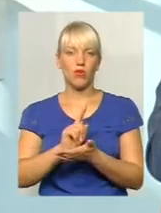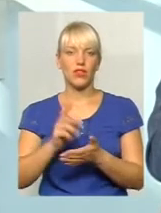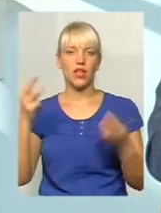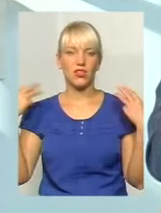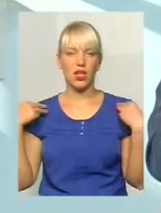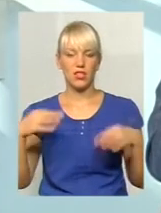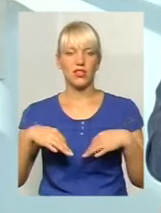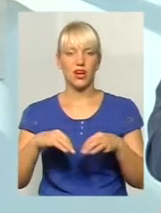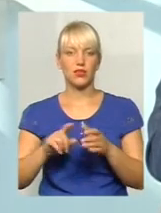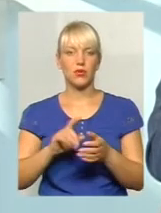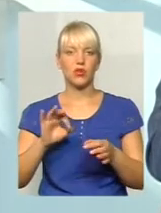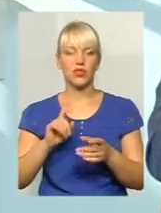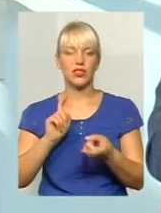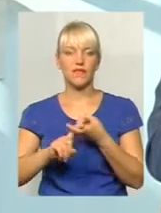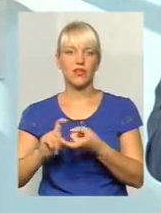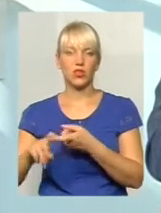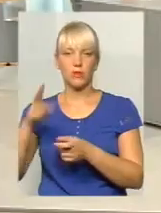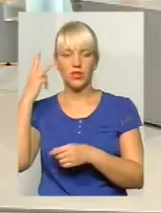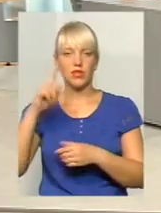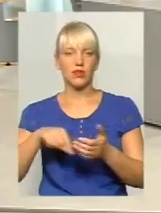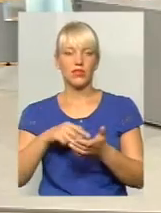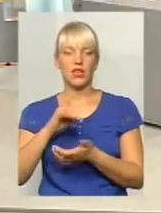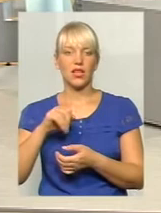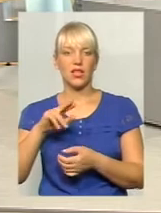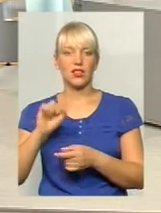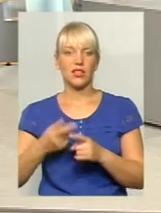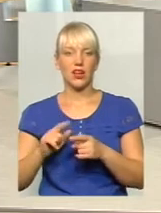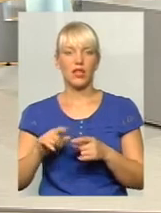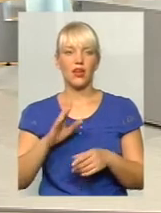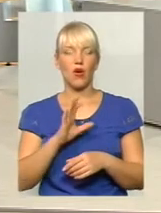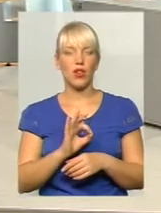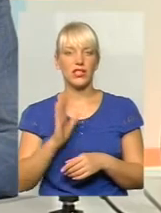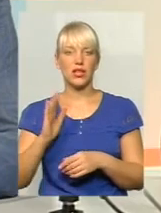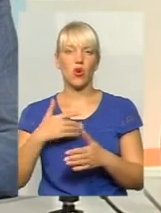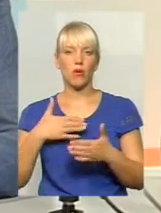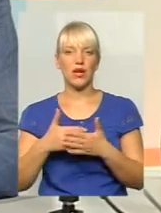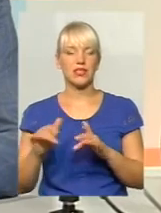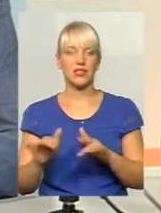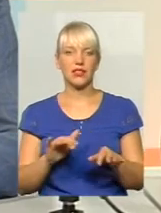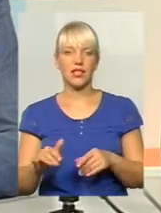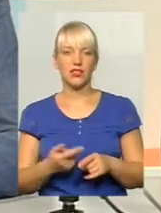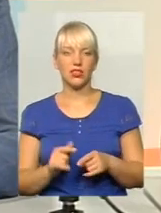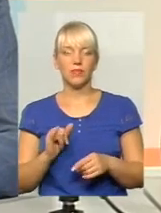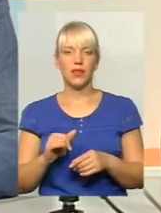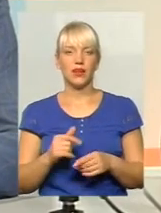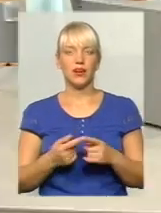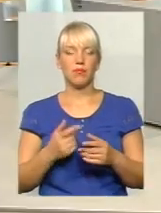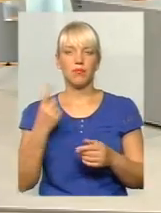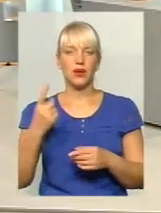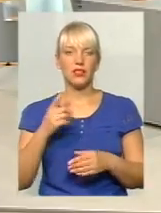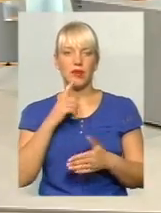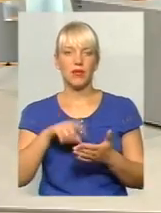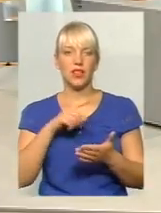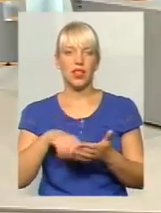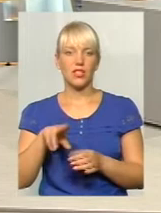управління транспорту та зв'язку Хмельницької міської ради, та Олексій Гоганшин, громадський діяч. Вітаю. Тож, перше запитання до Сергія